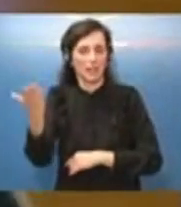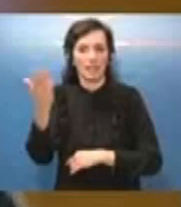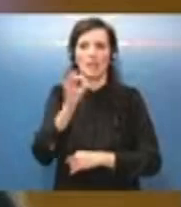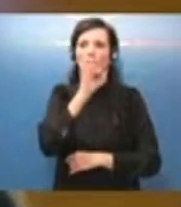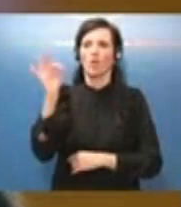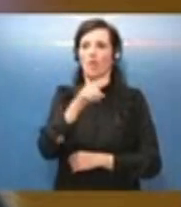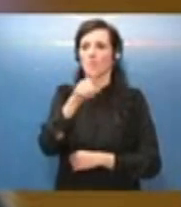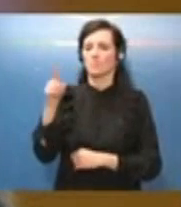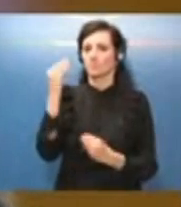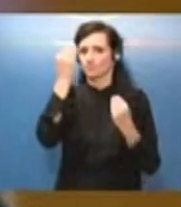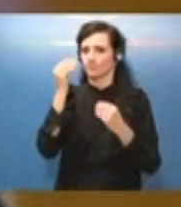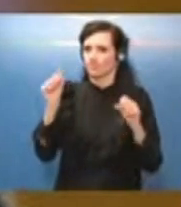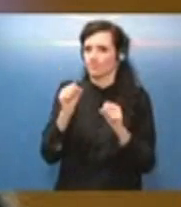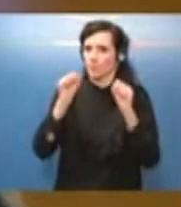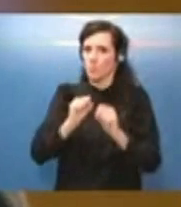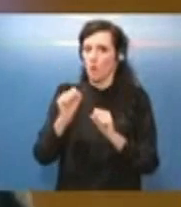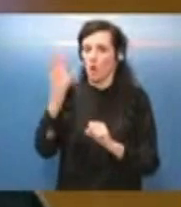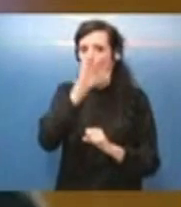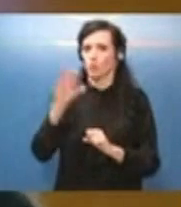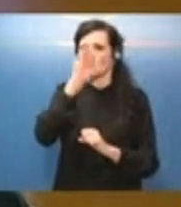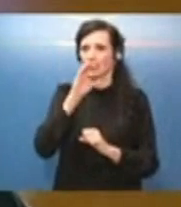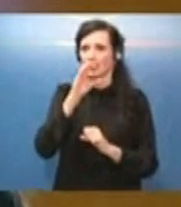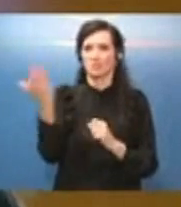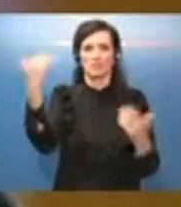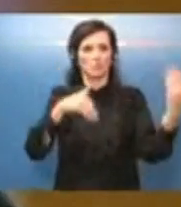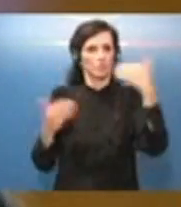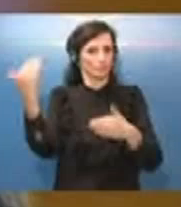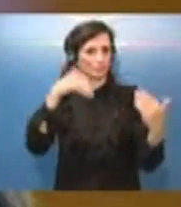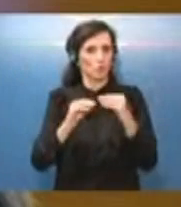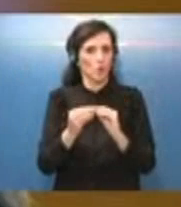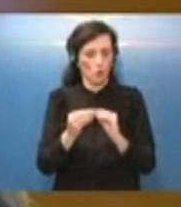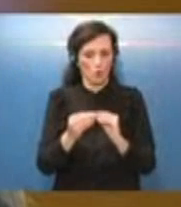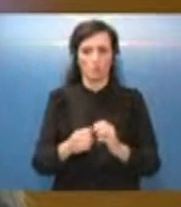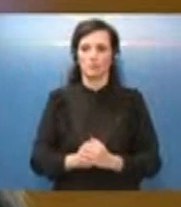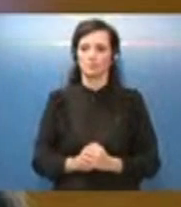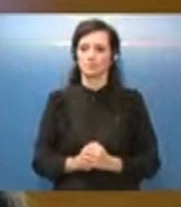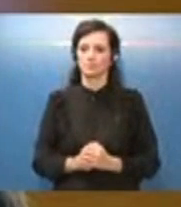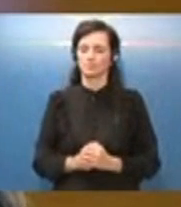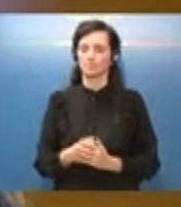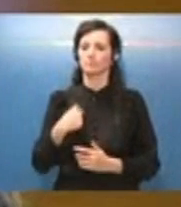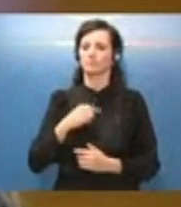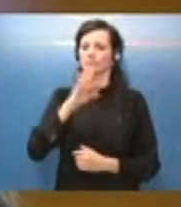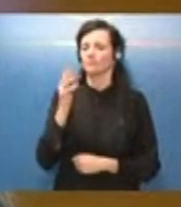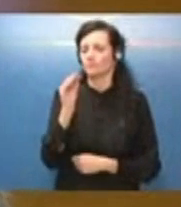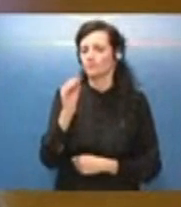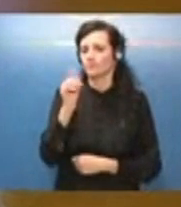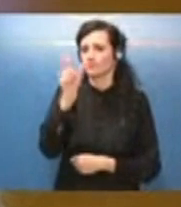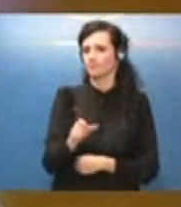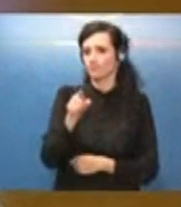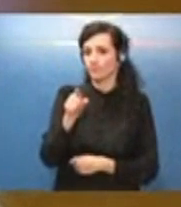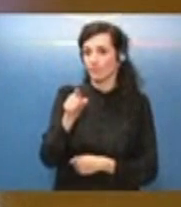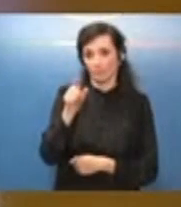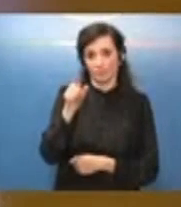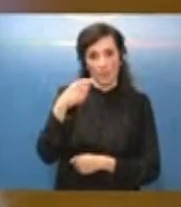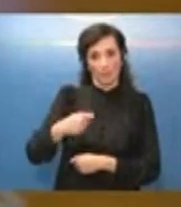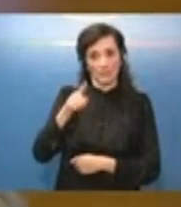contraccolpi sulla stagione turistica. Poi, se me lo concede, Presidente, le volevo chiedere se personalmente ha prenotato la terza